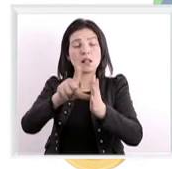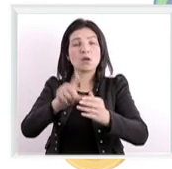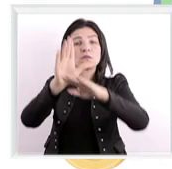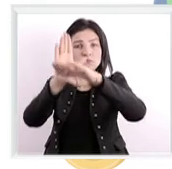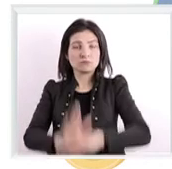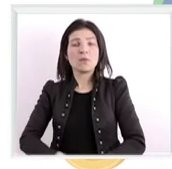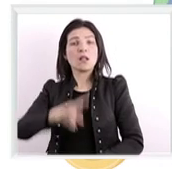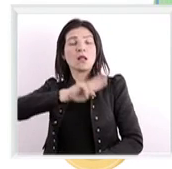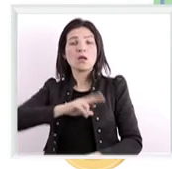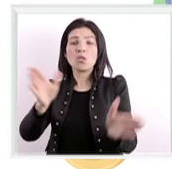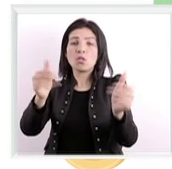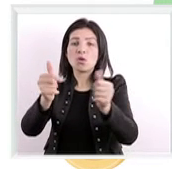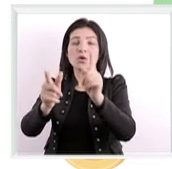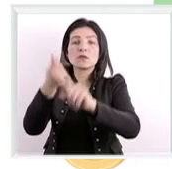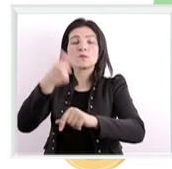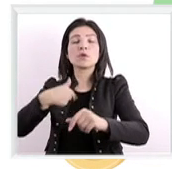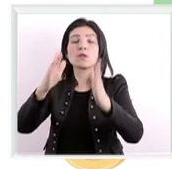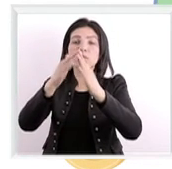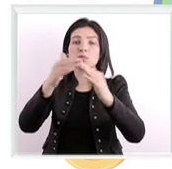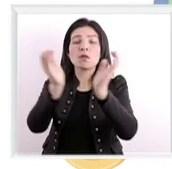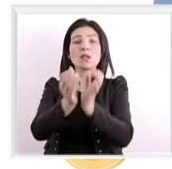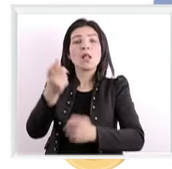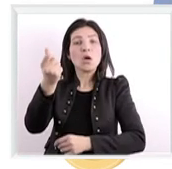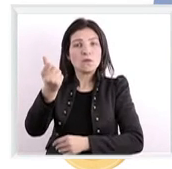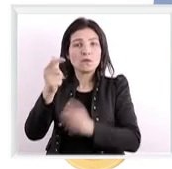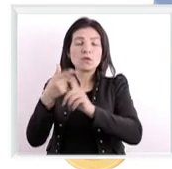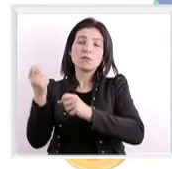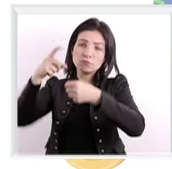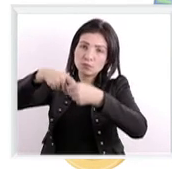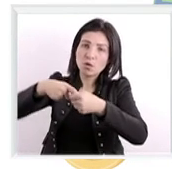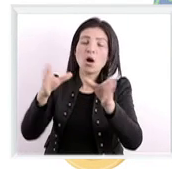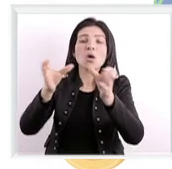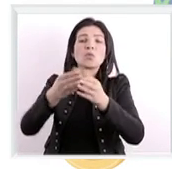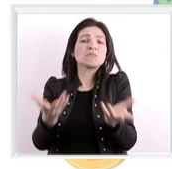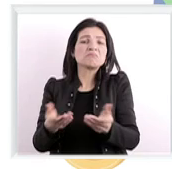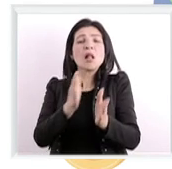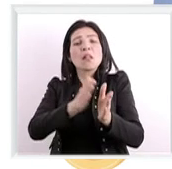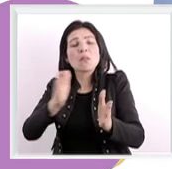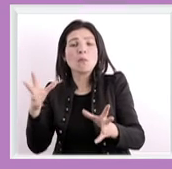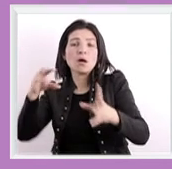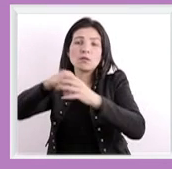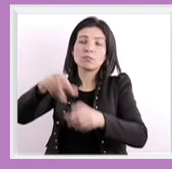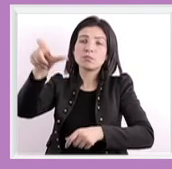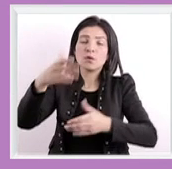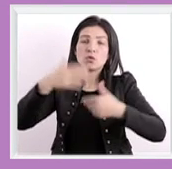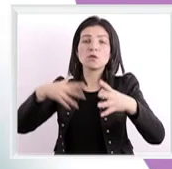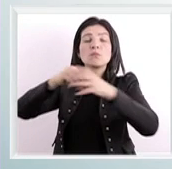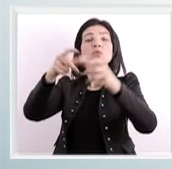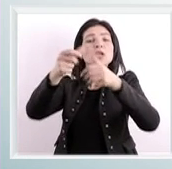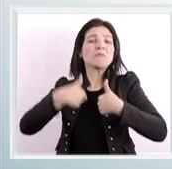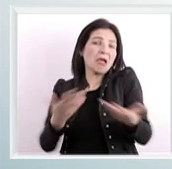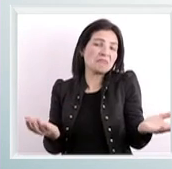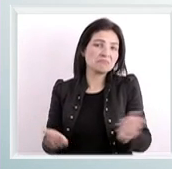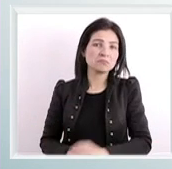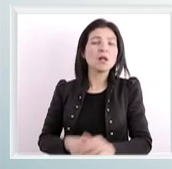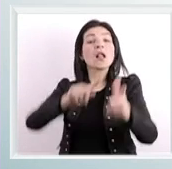وفي صندوق النهوذ بالمساكن الاجتماعية والمعلوم على التكوين المهني وشنوى مراحل إدماج شخص ذوي إعاقة في مؤسستك؟